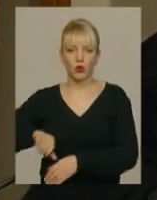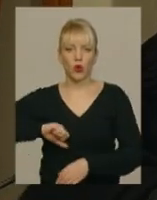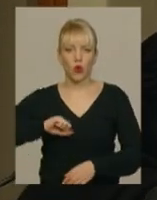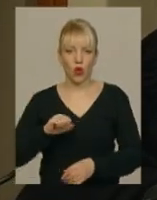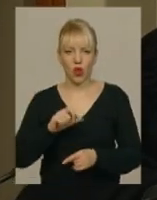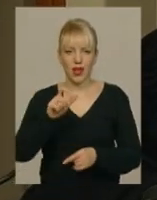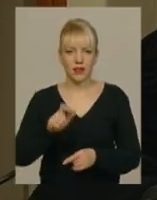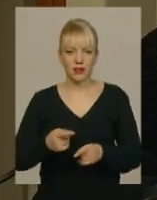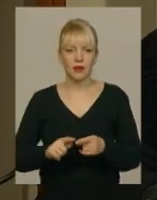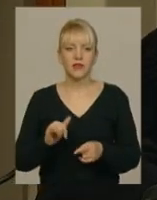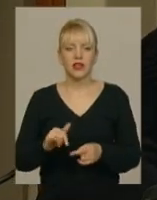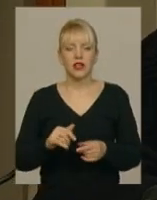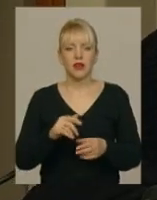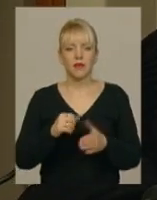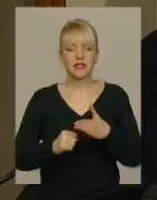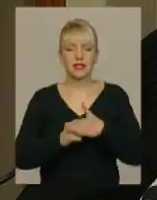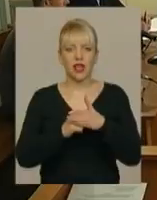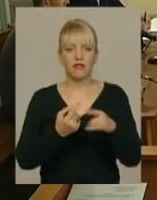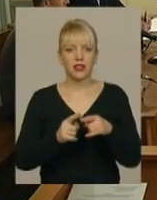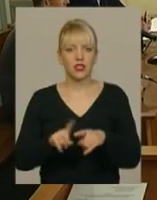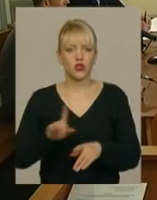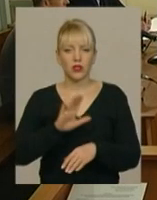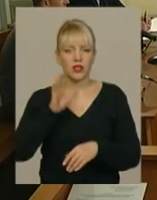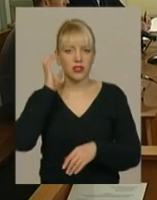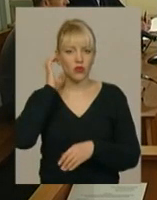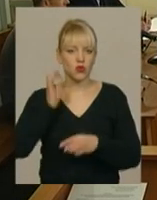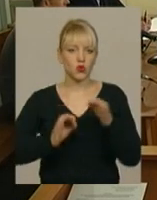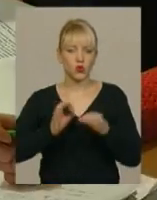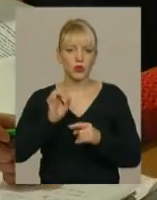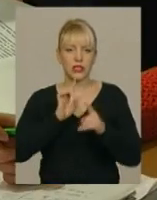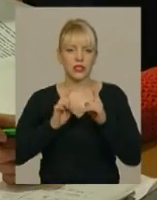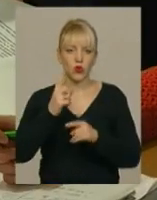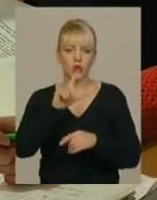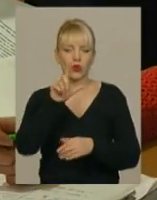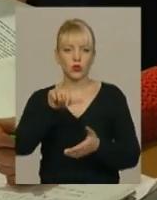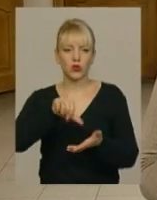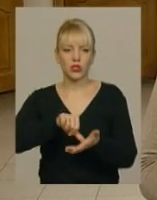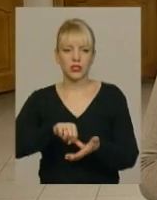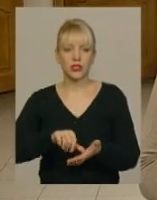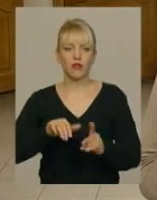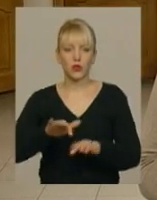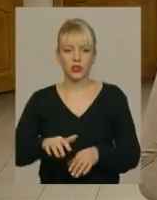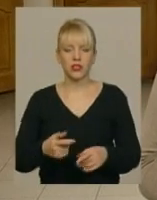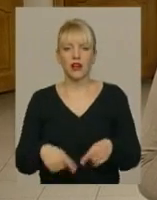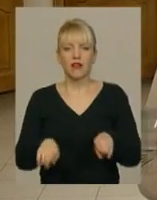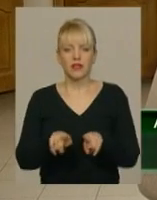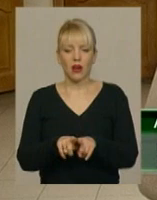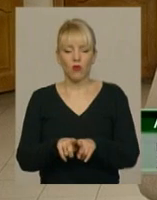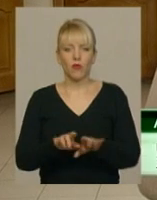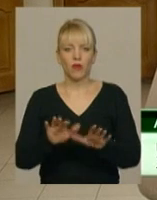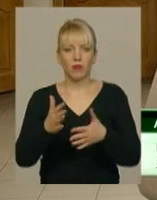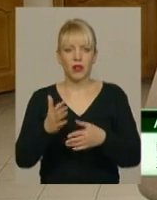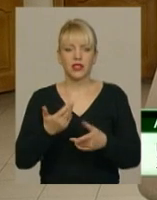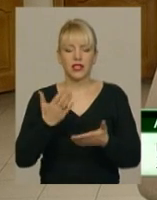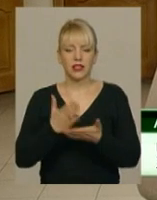усунення Олександра Трембача стало те, що він не заслухав у судовому засіданні одного з учасників процесу. В даному випадку мали